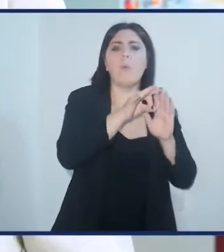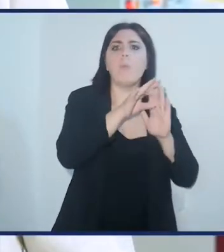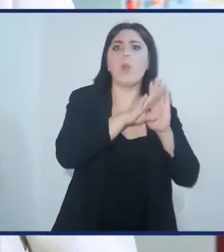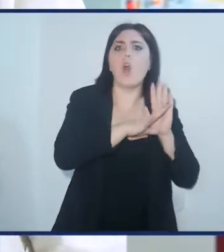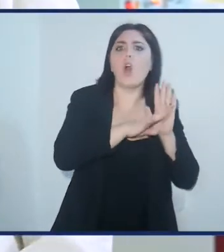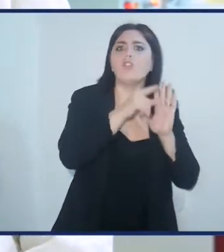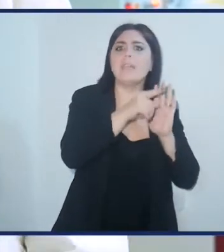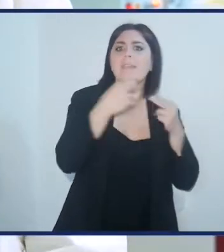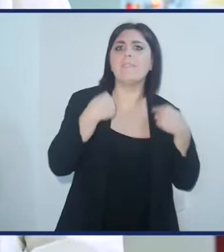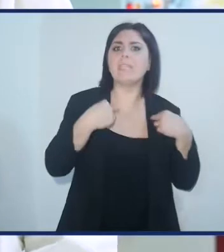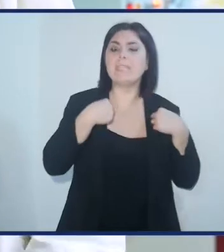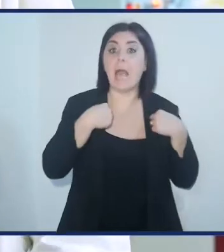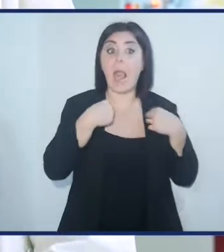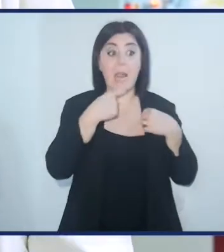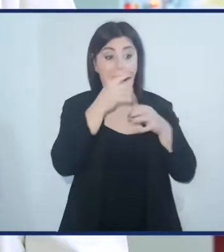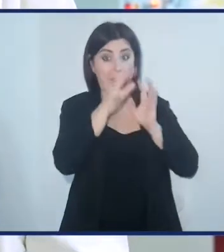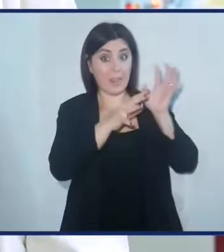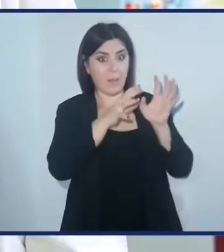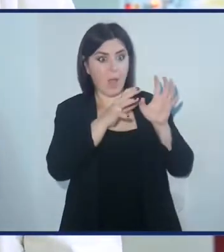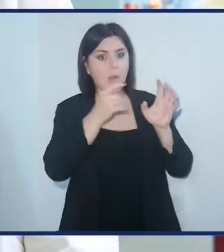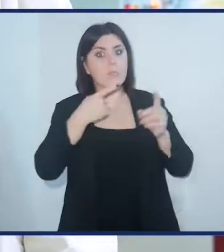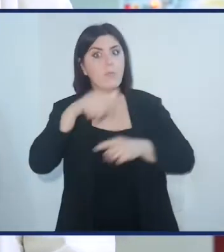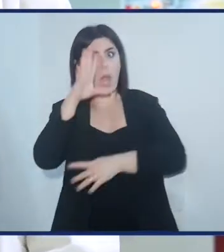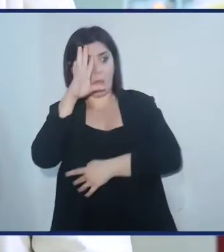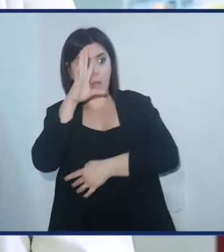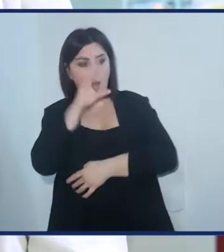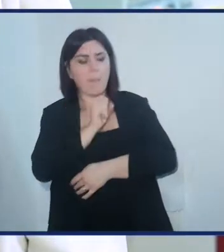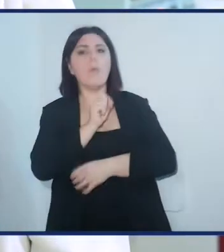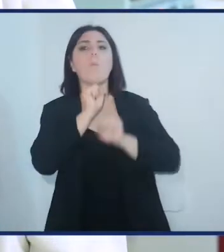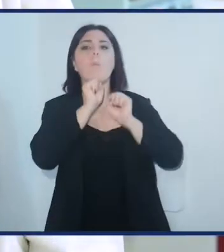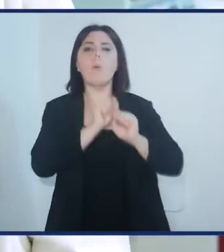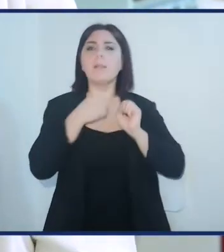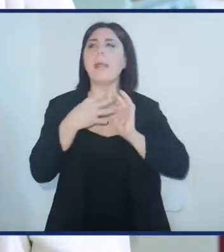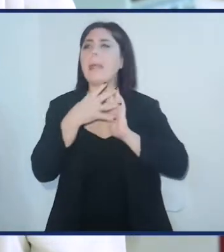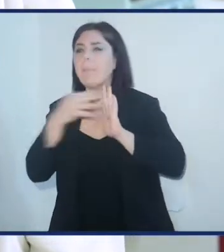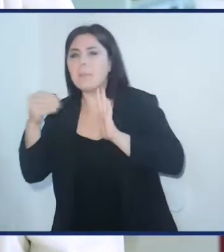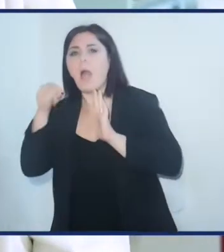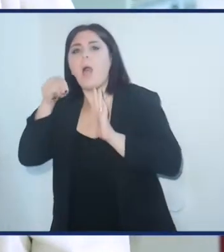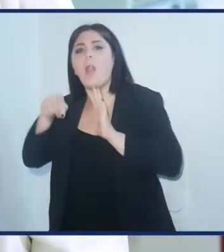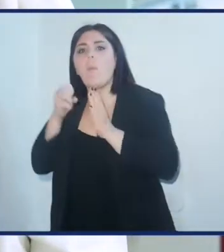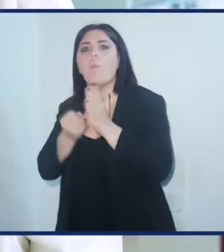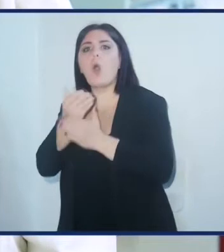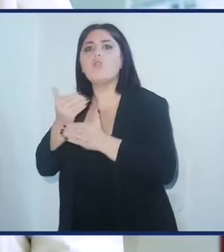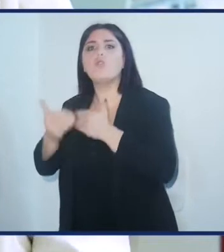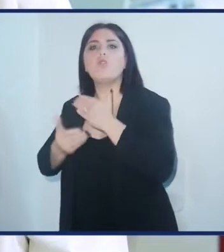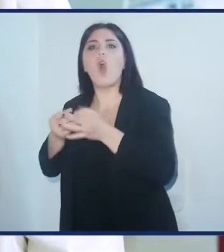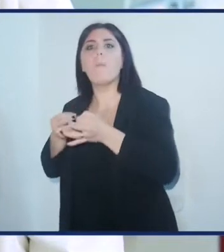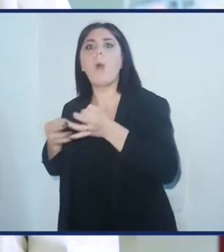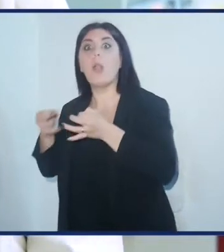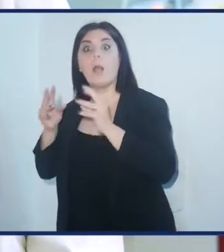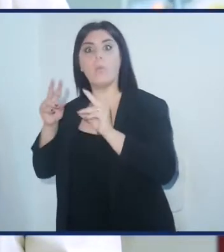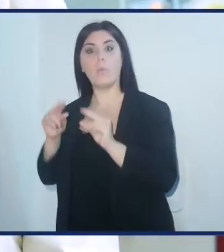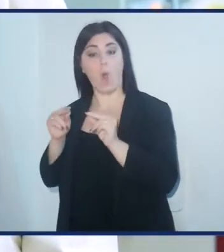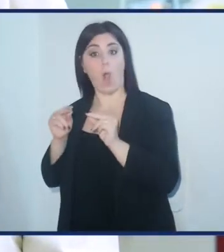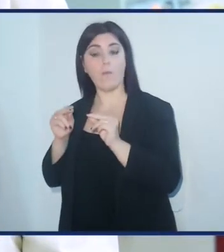animali e una volta che li abbiamo ben compresi, siamo in grado di imitarli per produrre molecole nuove